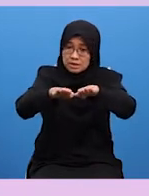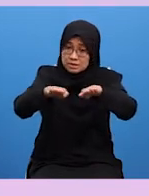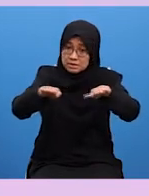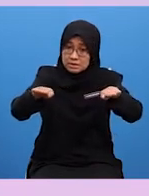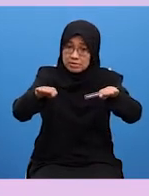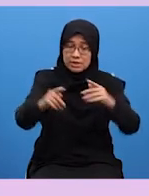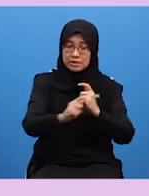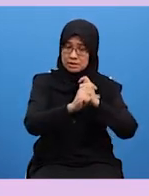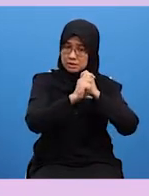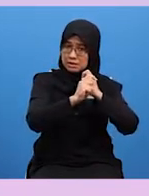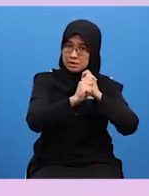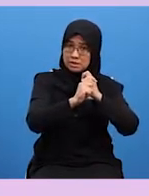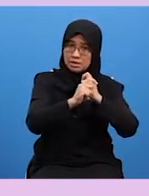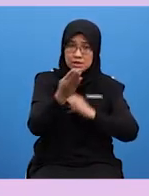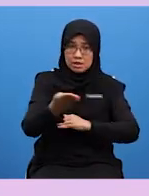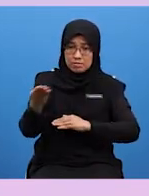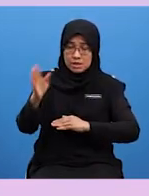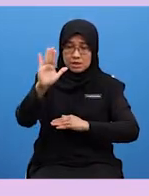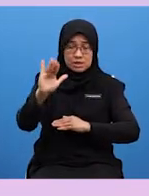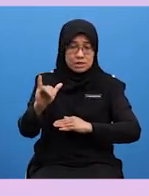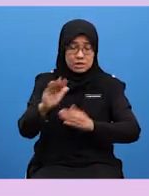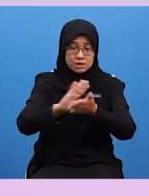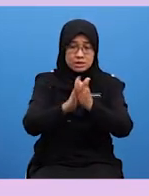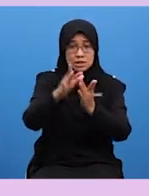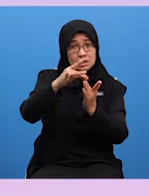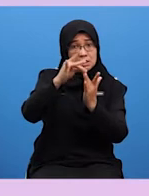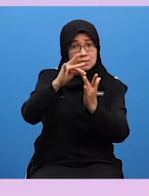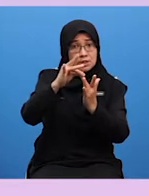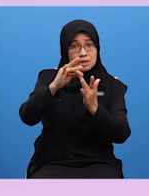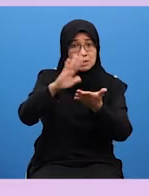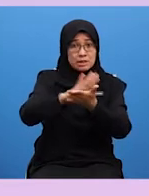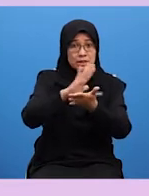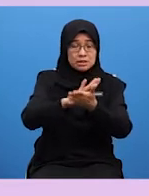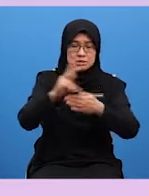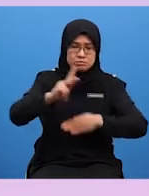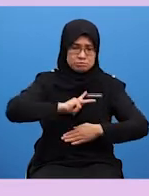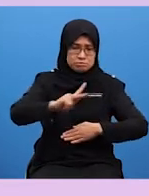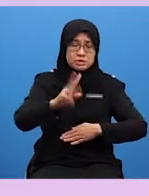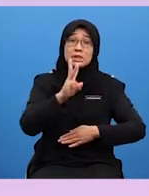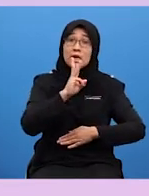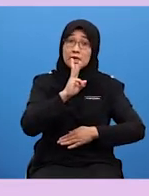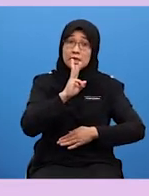Ketahanan Bahan yang menjadi pilihan Kertas kalis air